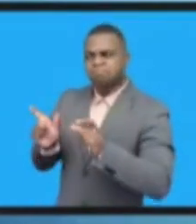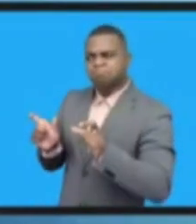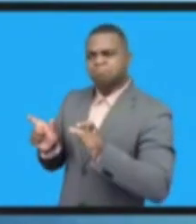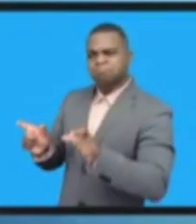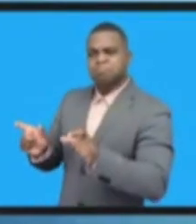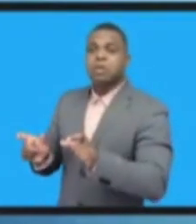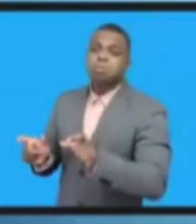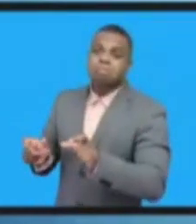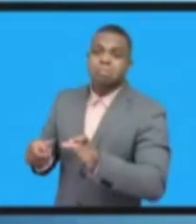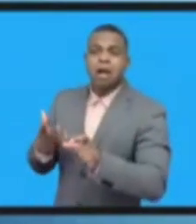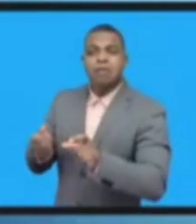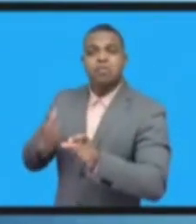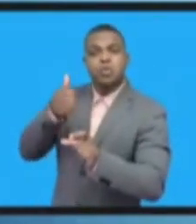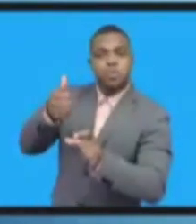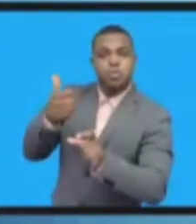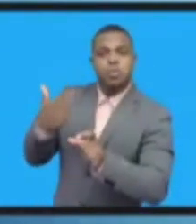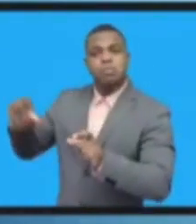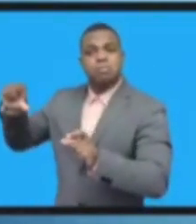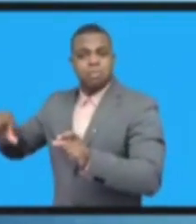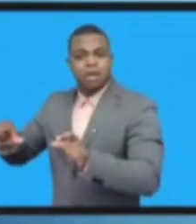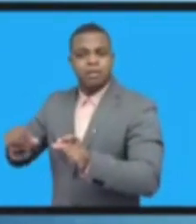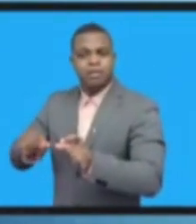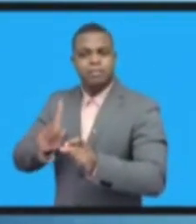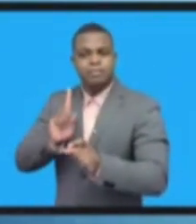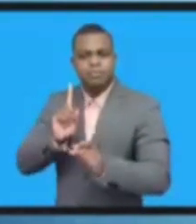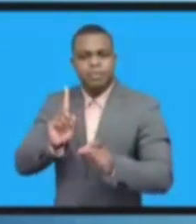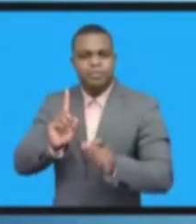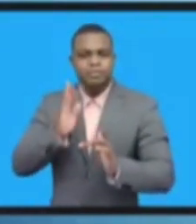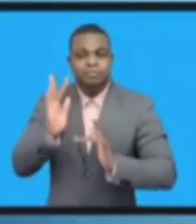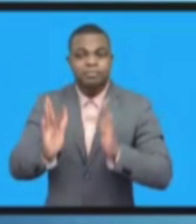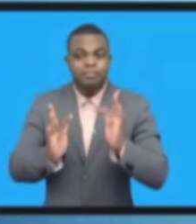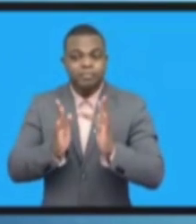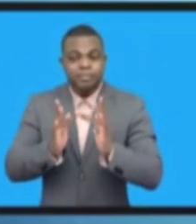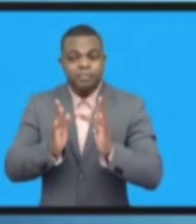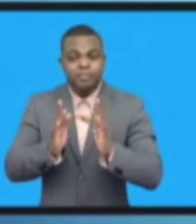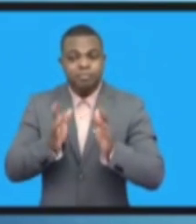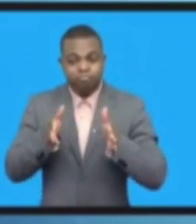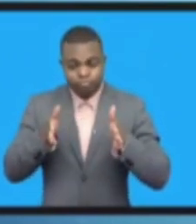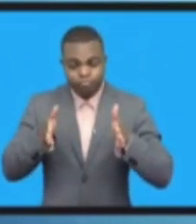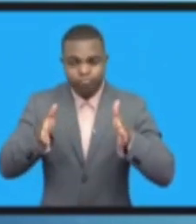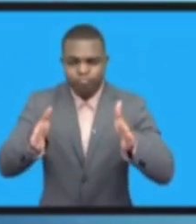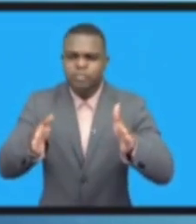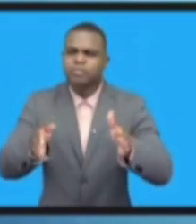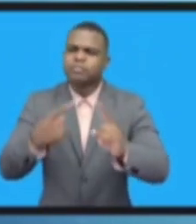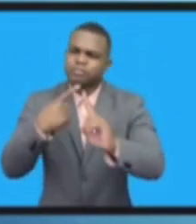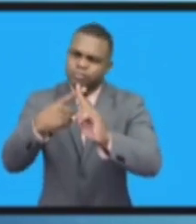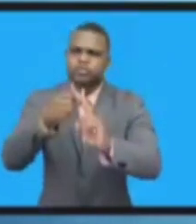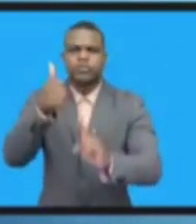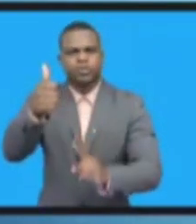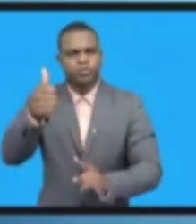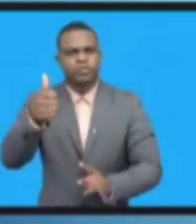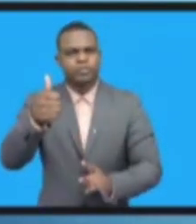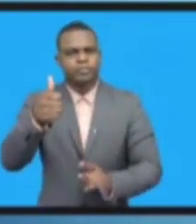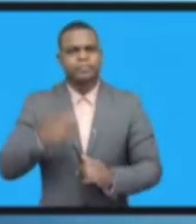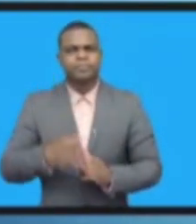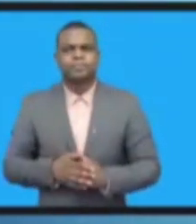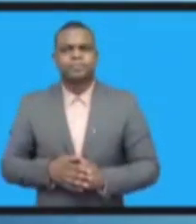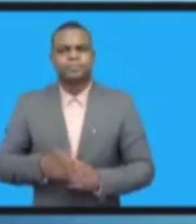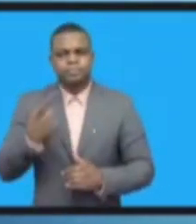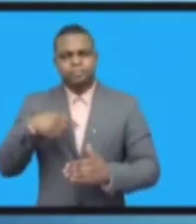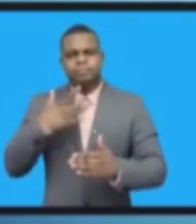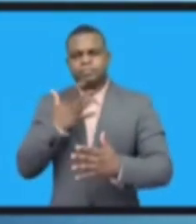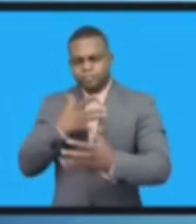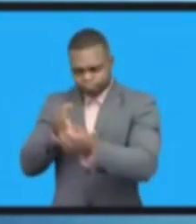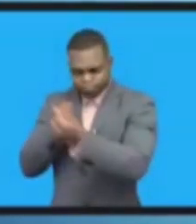понятно, да, что благими намерениями дорога в ад вымощена. Конечно, по-разному люди подходят к